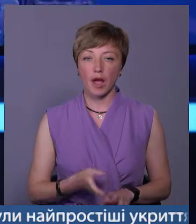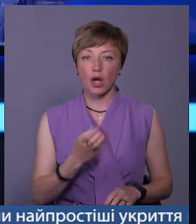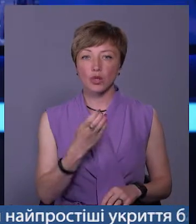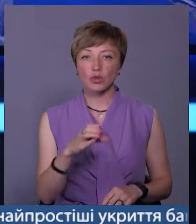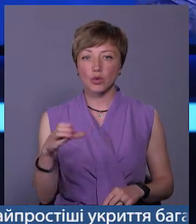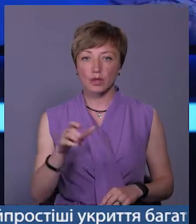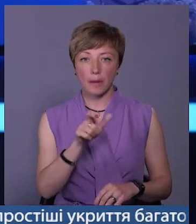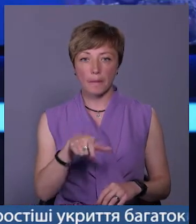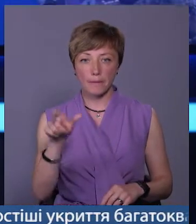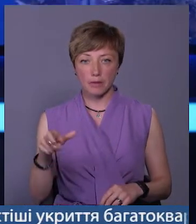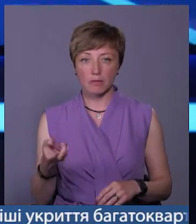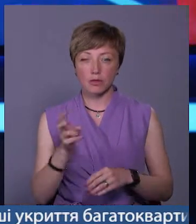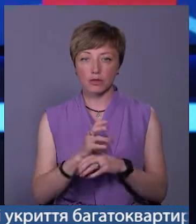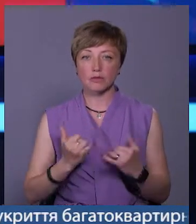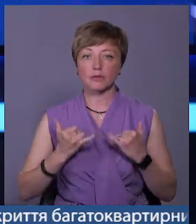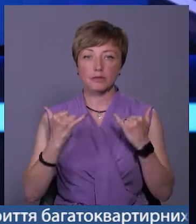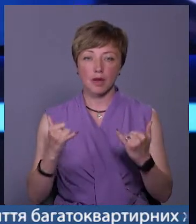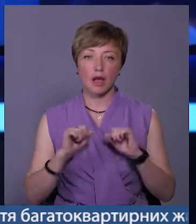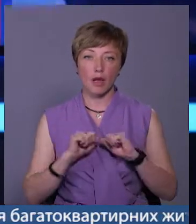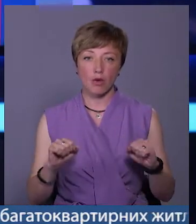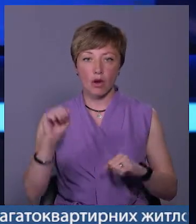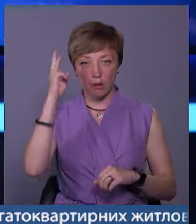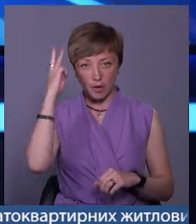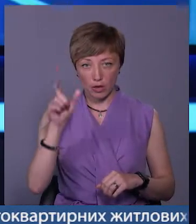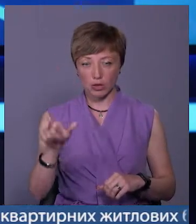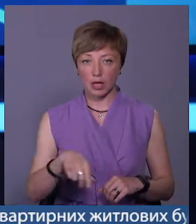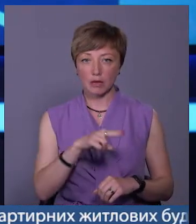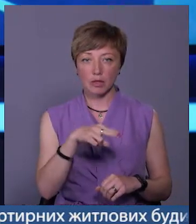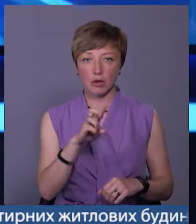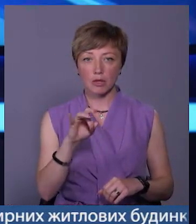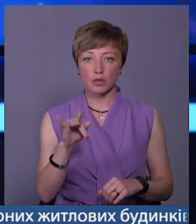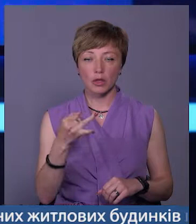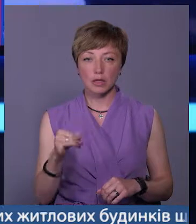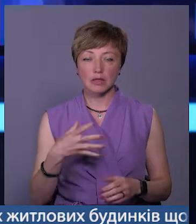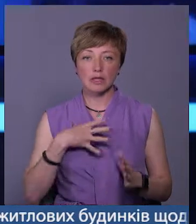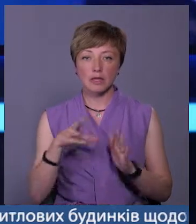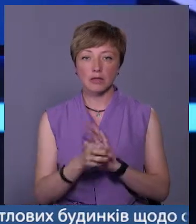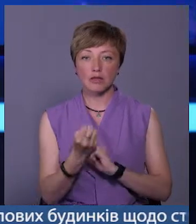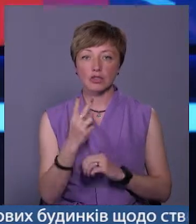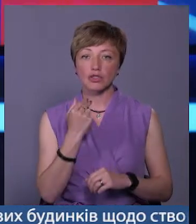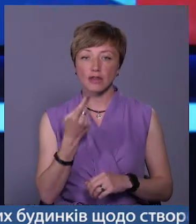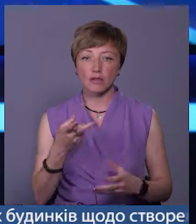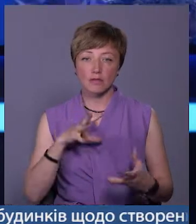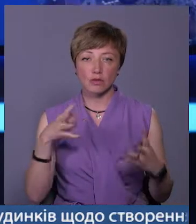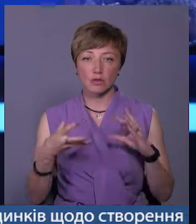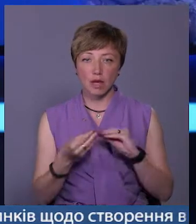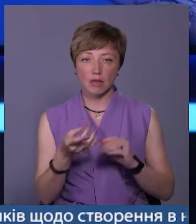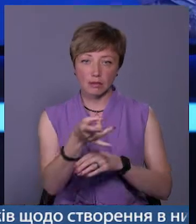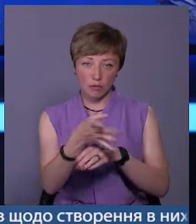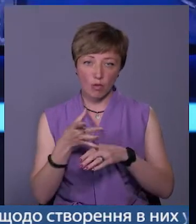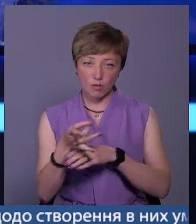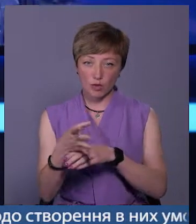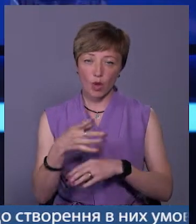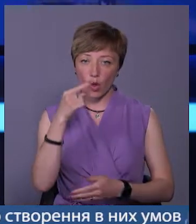містян сьогодні прийшли віддати шану героєві. Хмельничанин Дмитро Безрукий загинув 12 червня внаслідок артилерійського